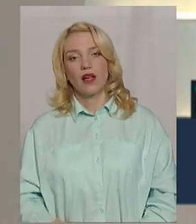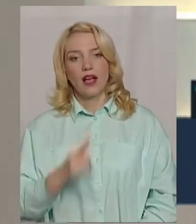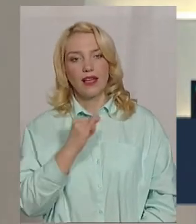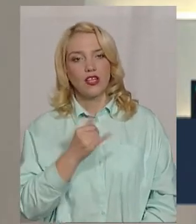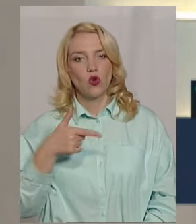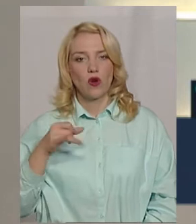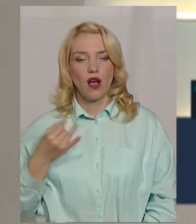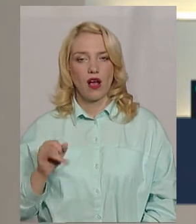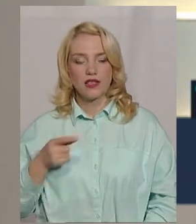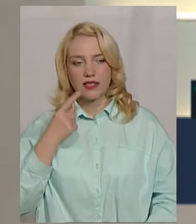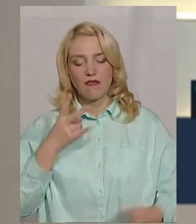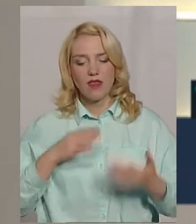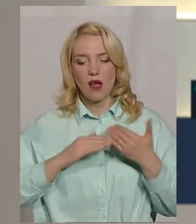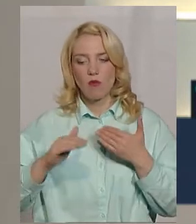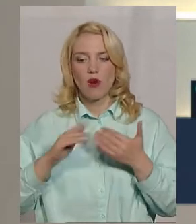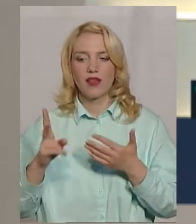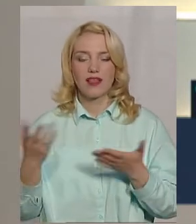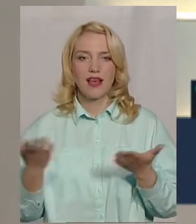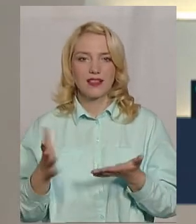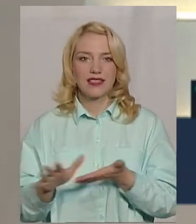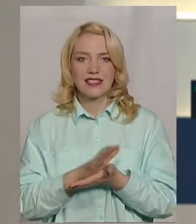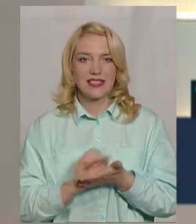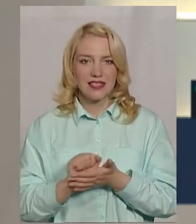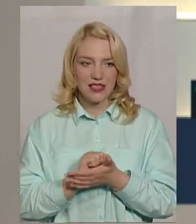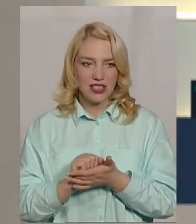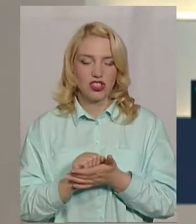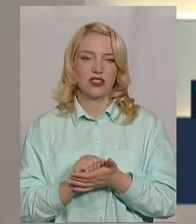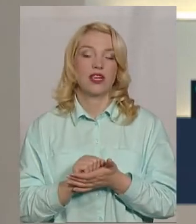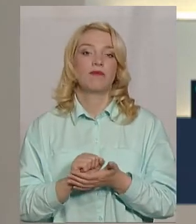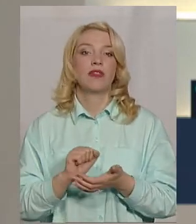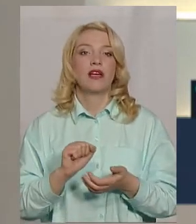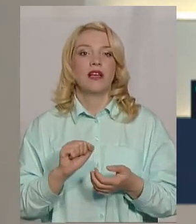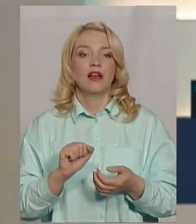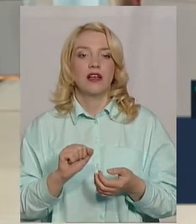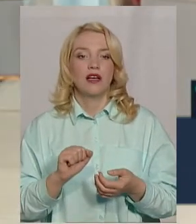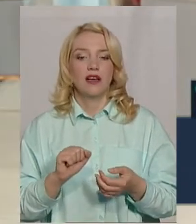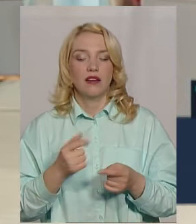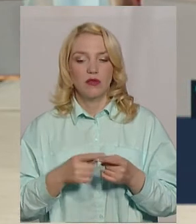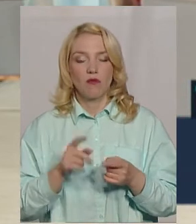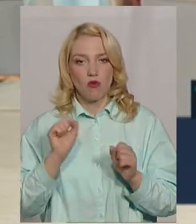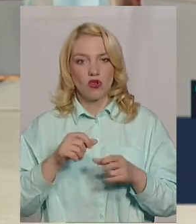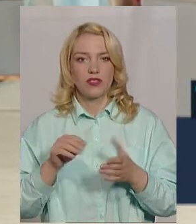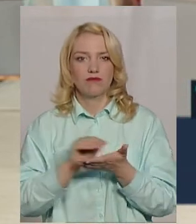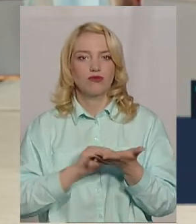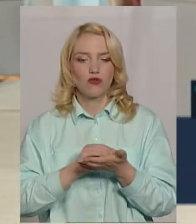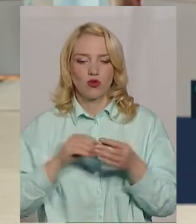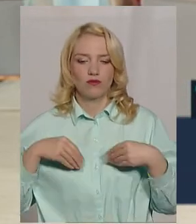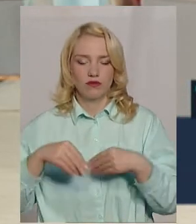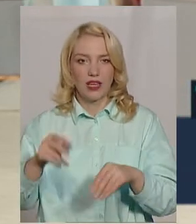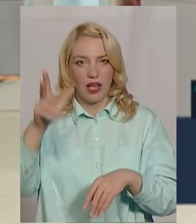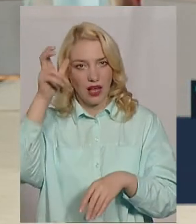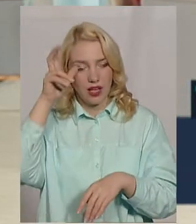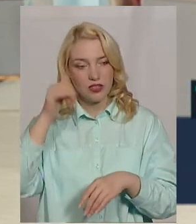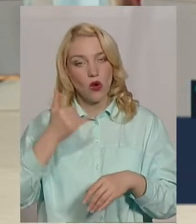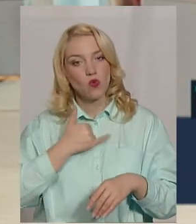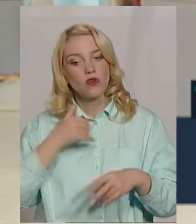що поля, на яких знищено посіви, ще можна пересівати гречкою. Пізніми культурами, так. А практикуються вирощування гречки в нас